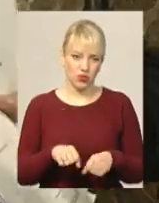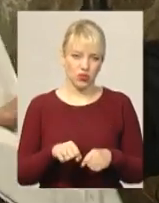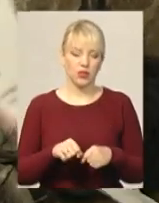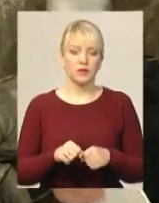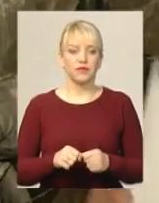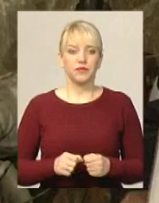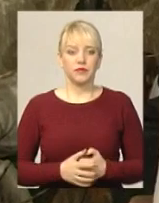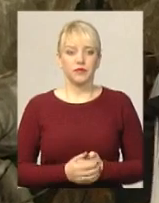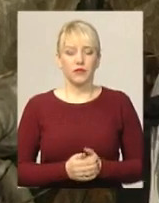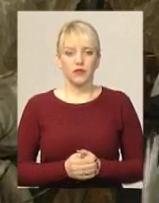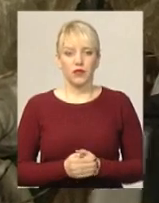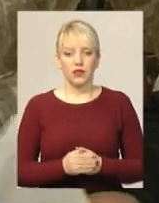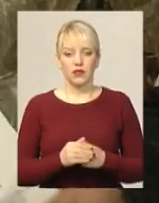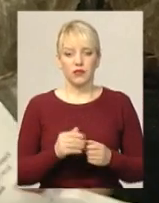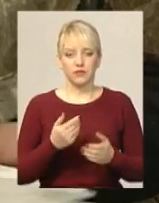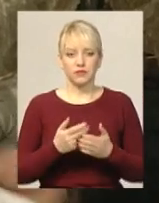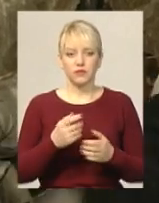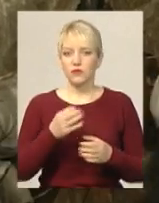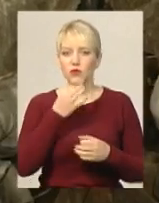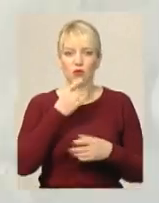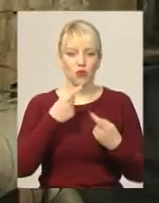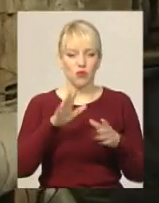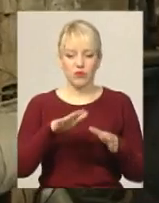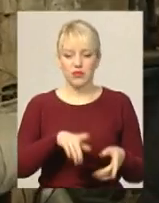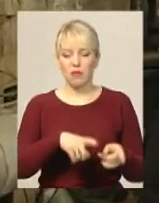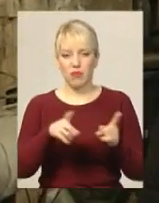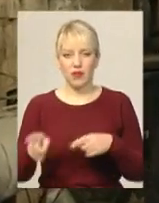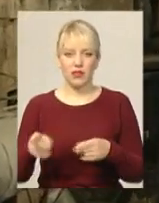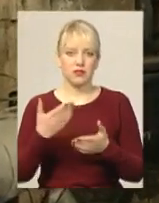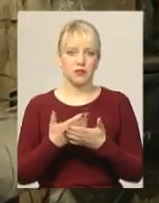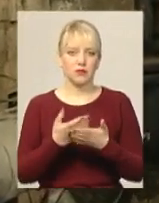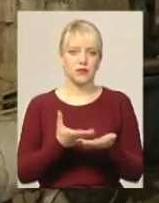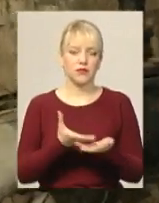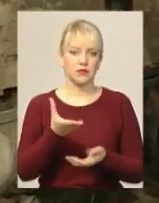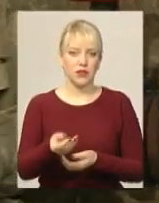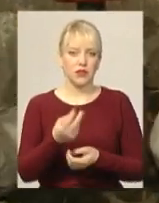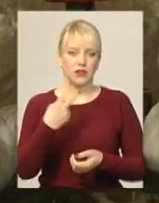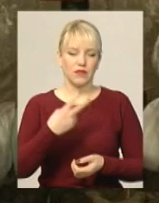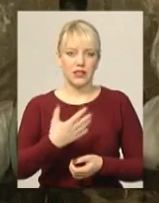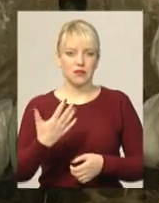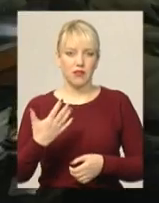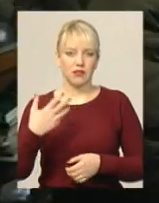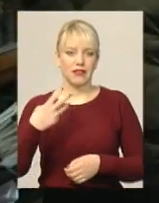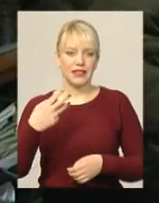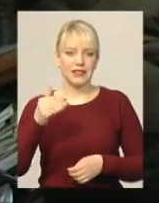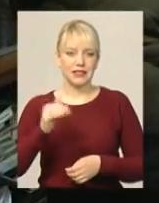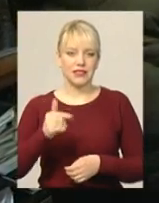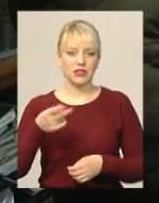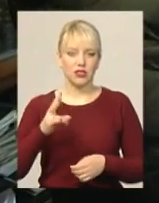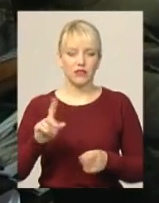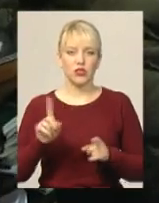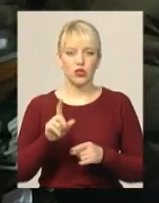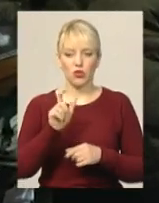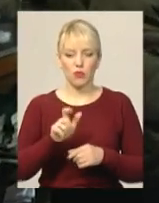де їм думаю, що найбільше, їм можуть це перенести Це буде десь в межах 25-30 тисяч гривень Щоб комунальники